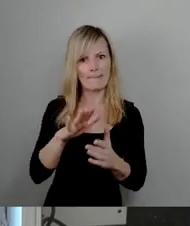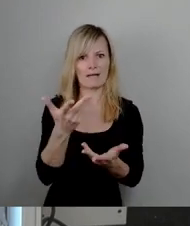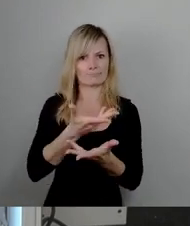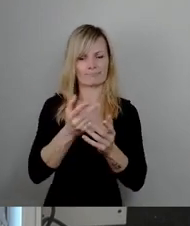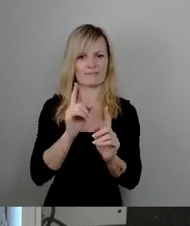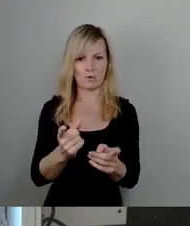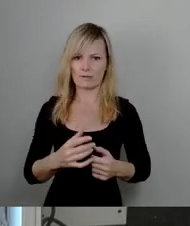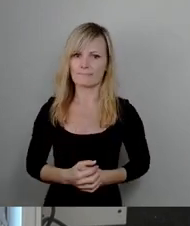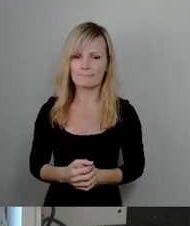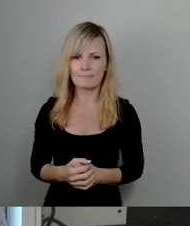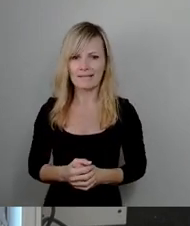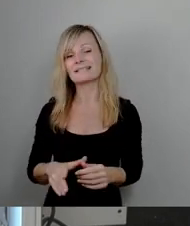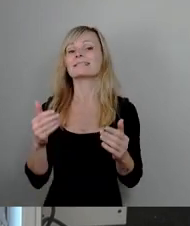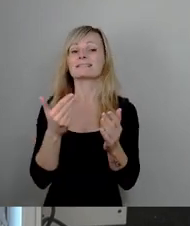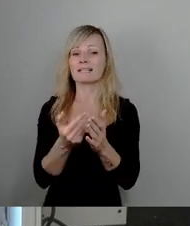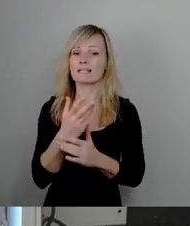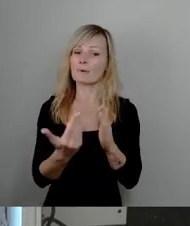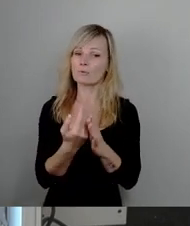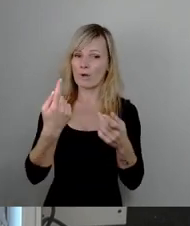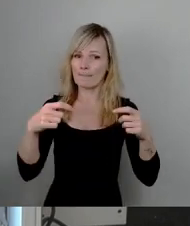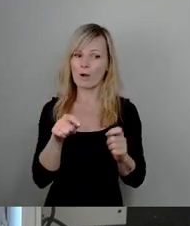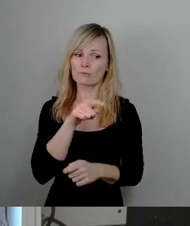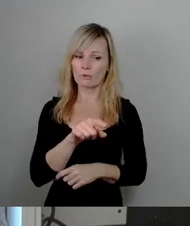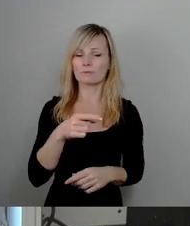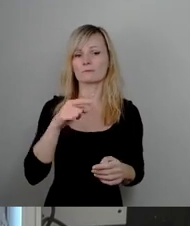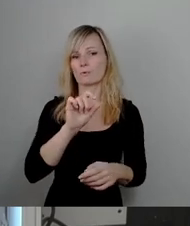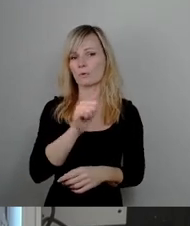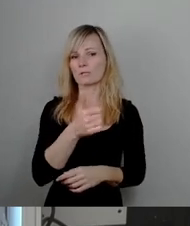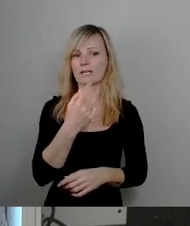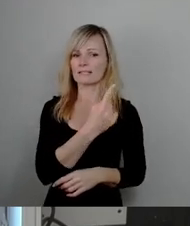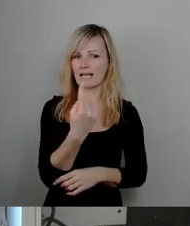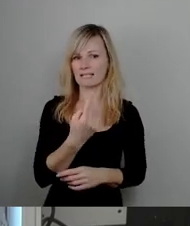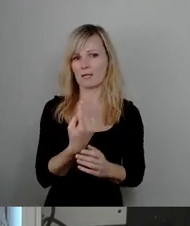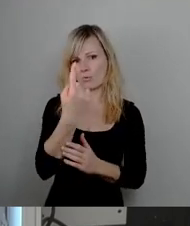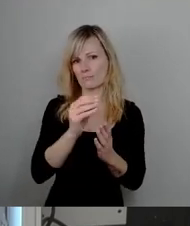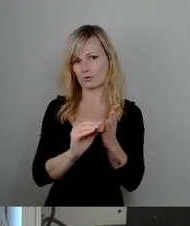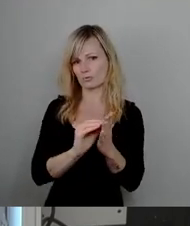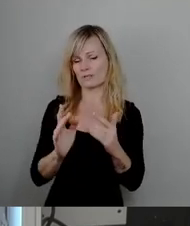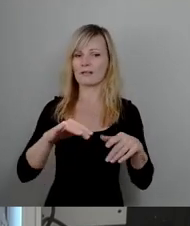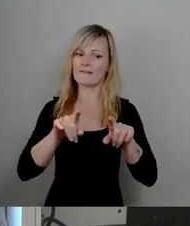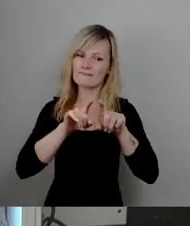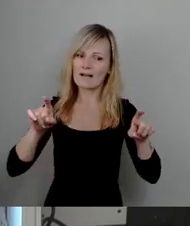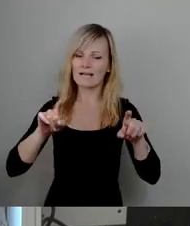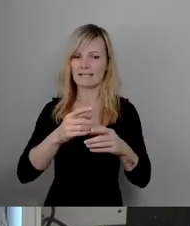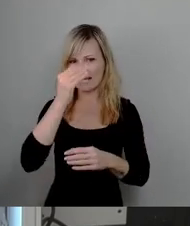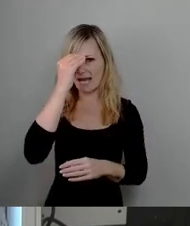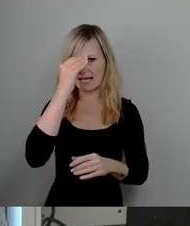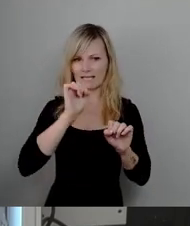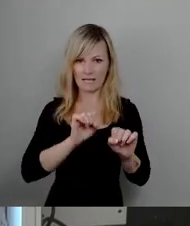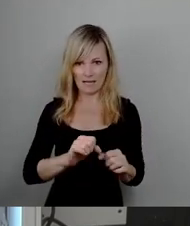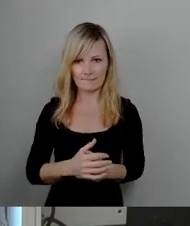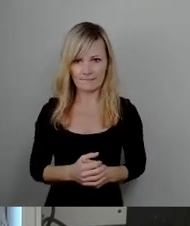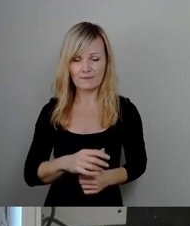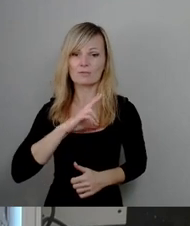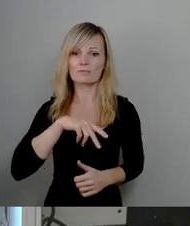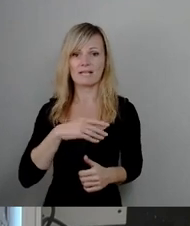deshalb durch den Neubau an der 101. Oberschule natürlich diesen Raum zum fachlichen Lernen, aber vor allem auch zum sozialen